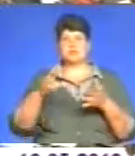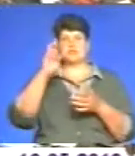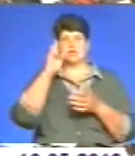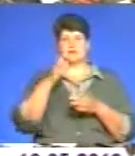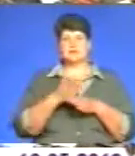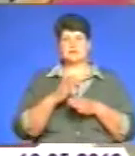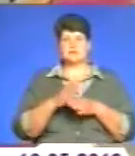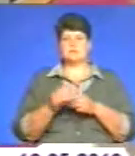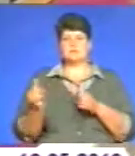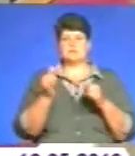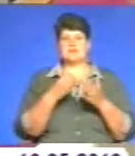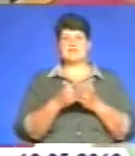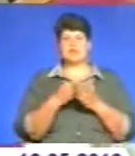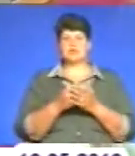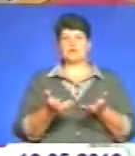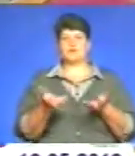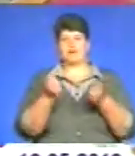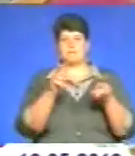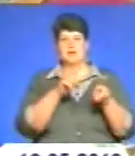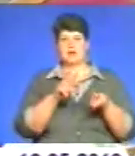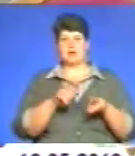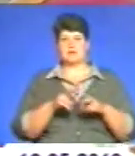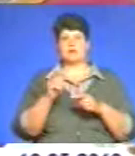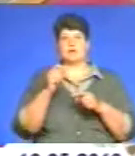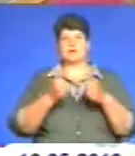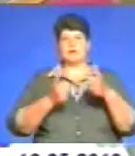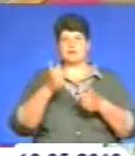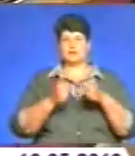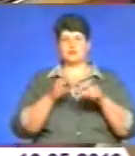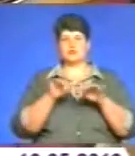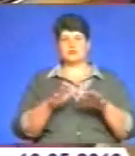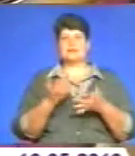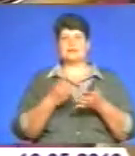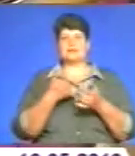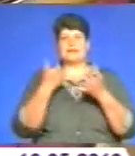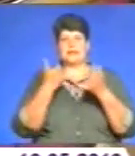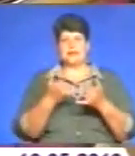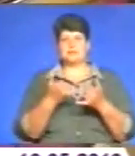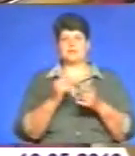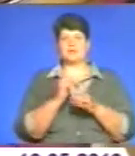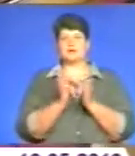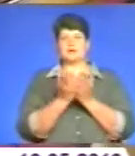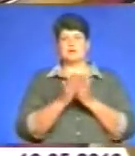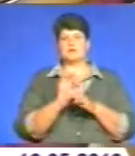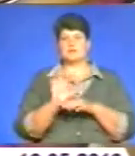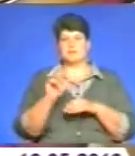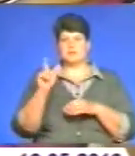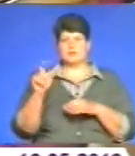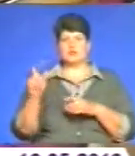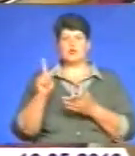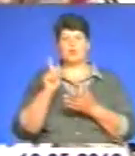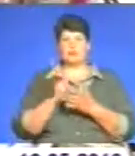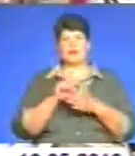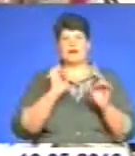забезпечити фінансову підтримку, переглянути тендерні процедури для книговидавців та бібліотек і обов'язково акцентувати увагу на рекламі та